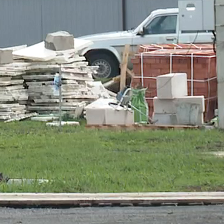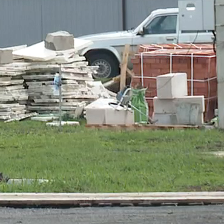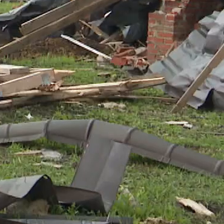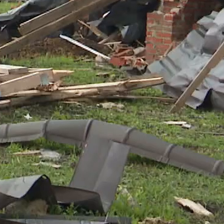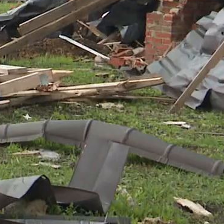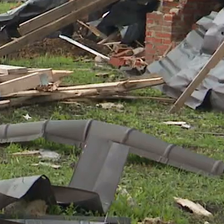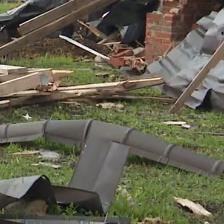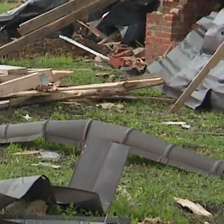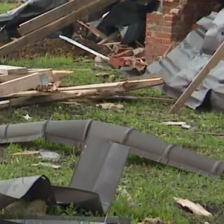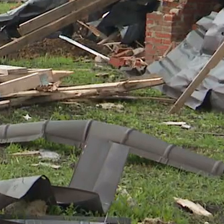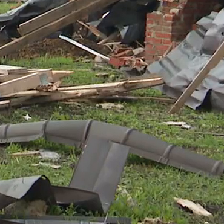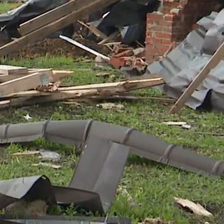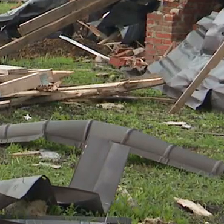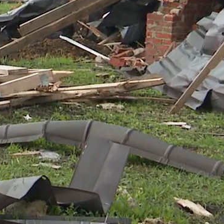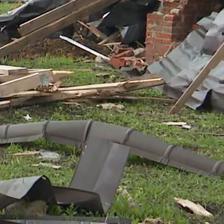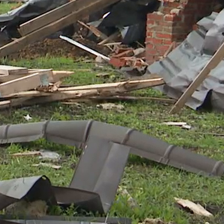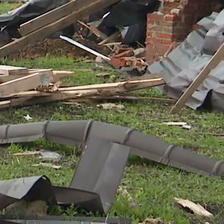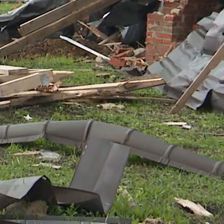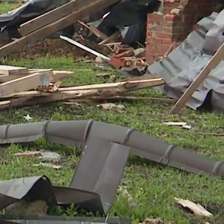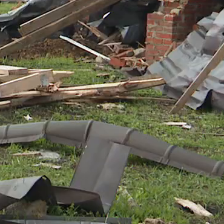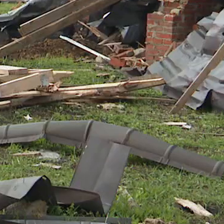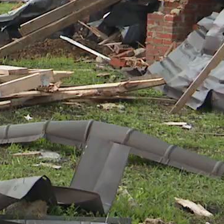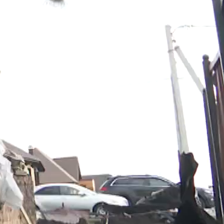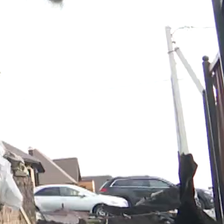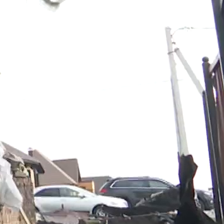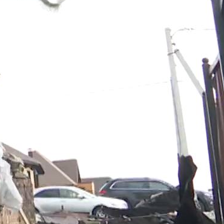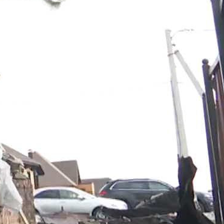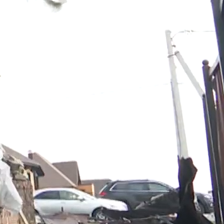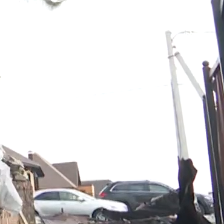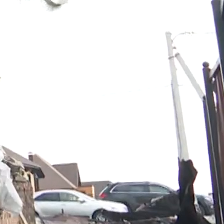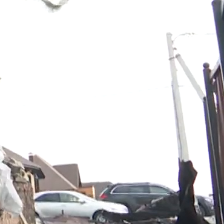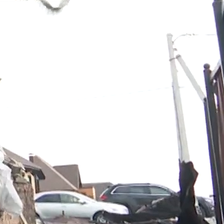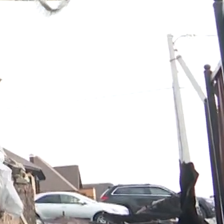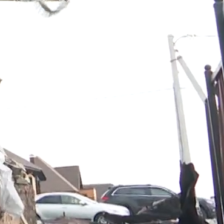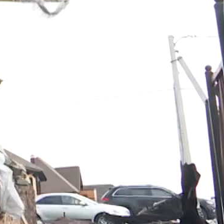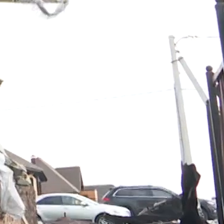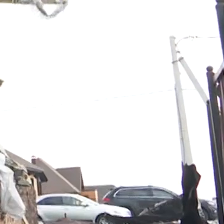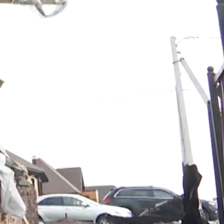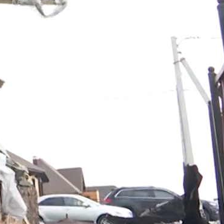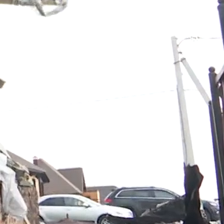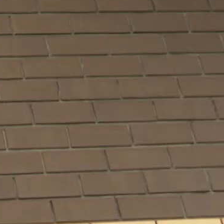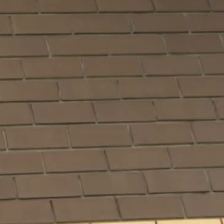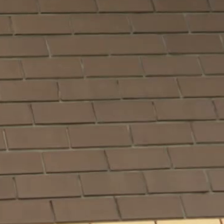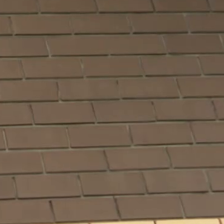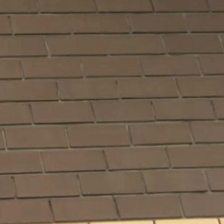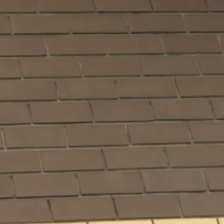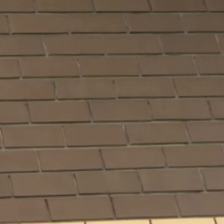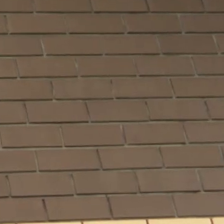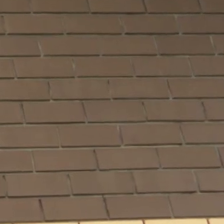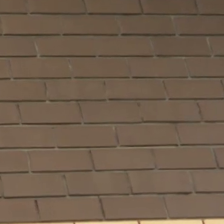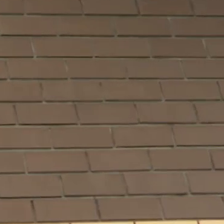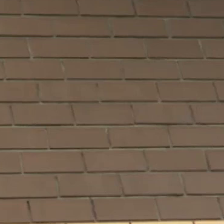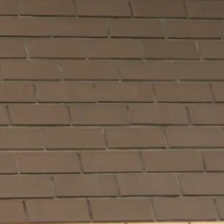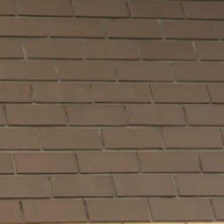удостоверяющий личность, согласие на обработку данных и заявление. Подать его нужно в течение года с момента перехода собственности во владение региона.